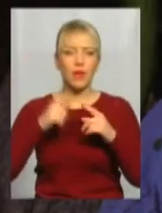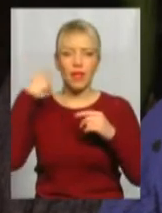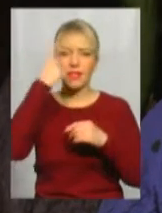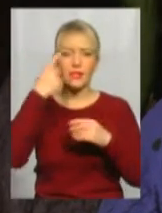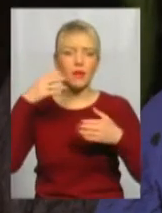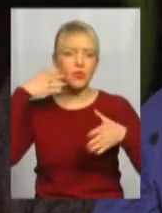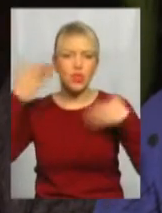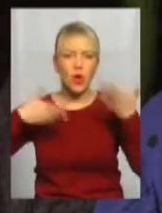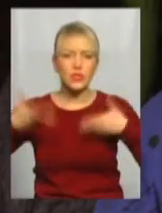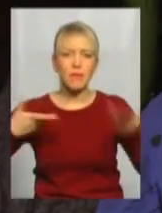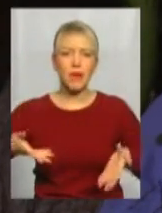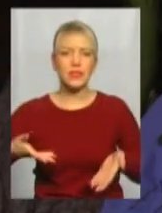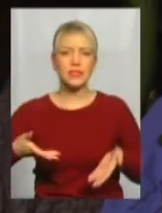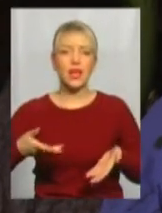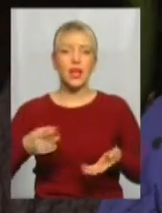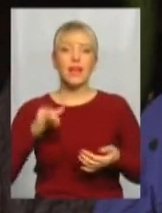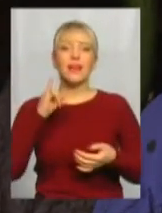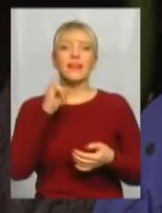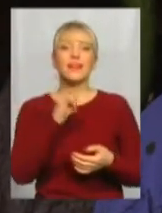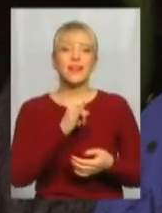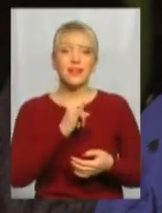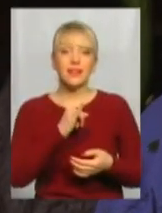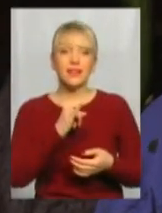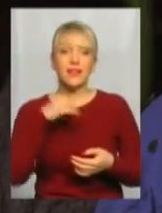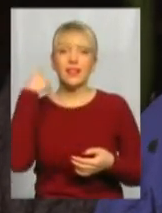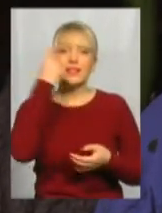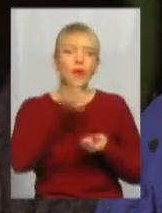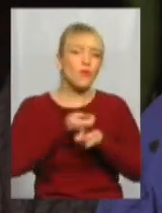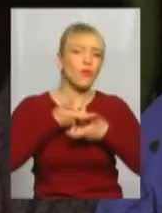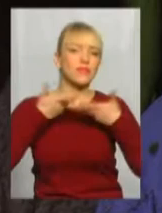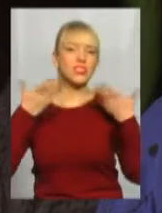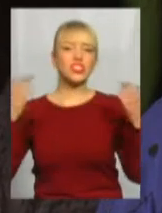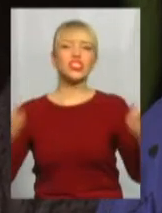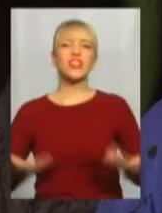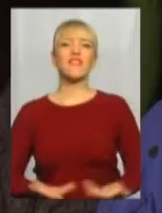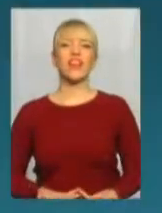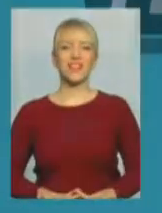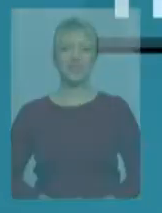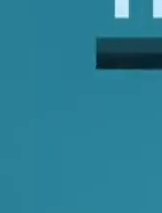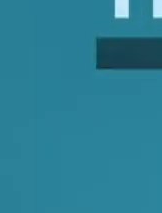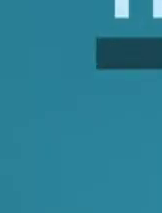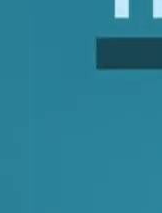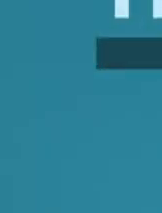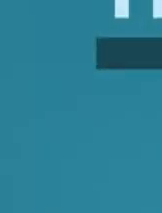осипатися, ця штукатурка пам'ятника, і просвітилося живе обличчя.